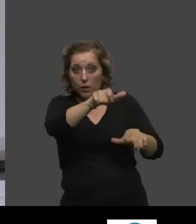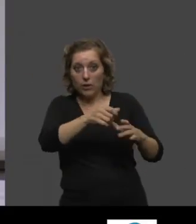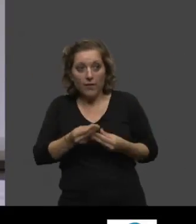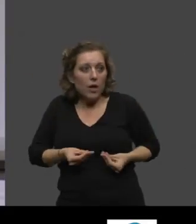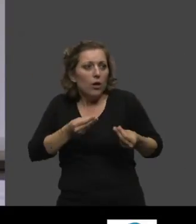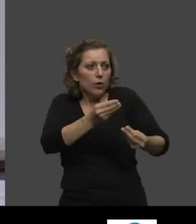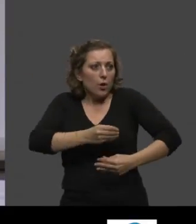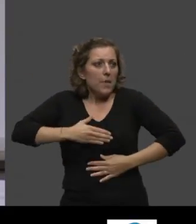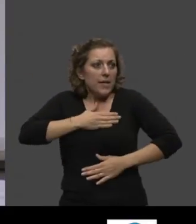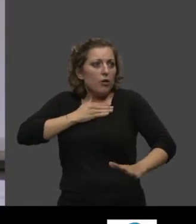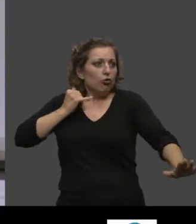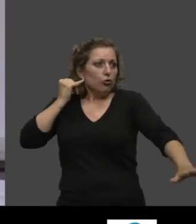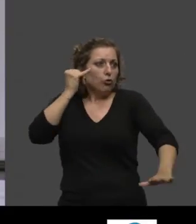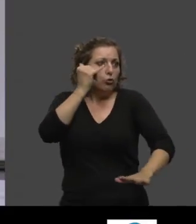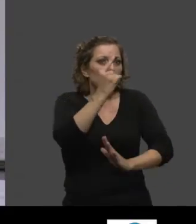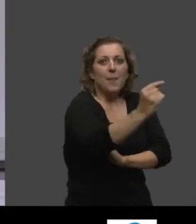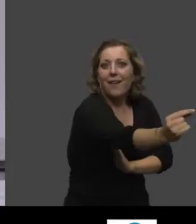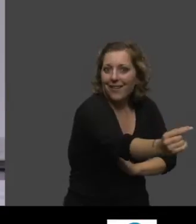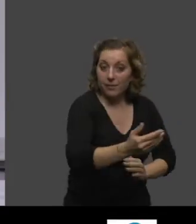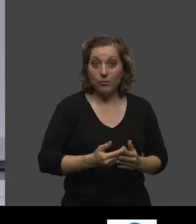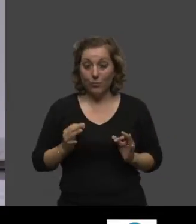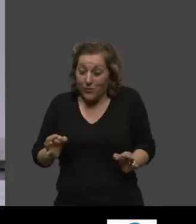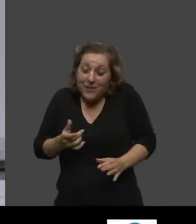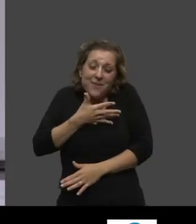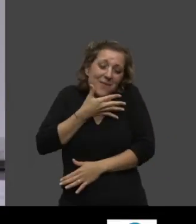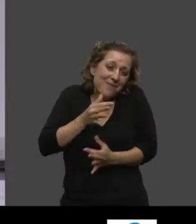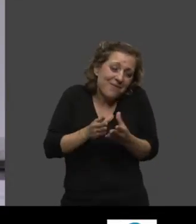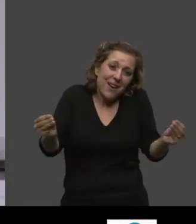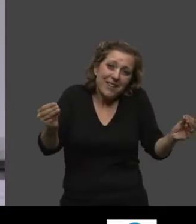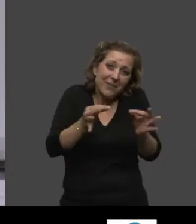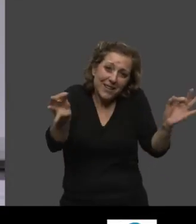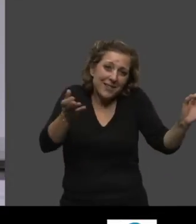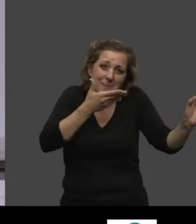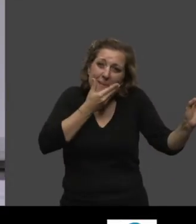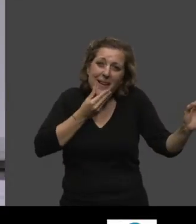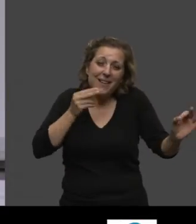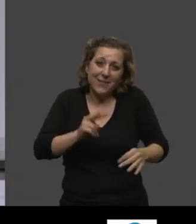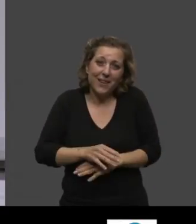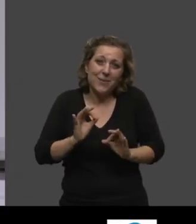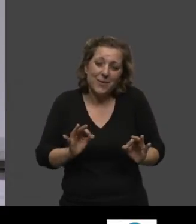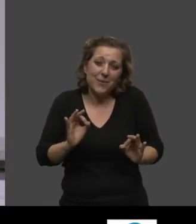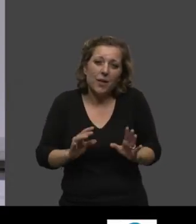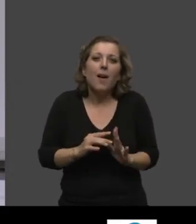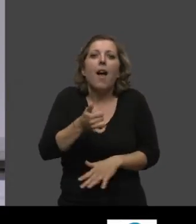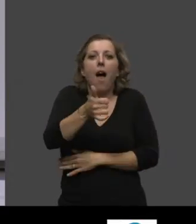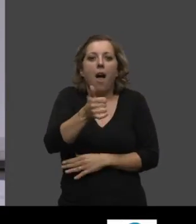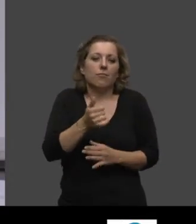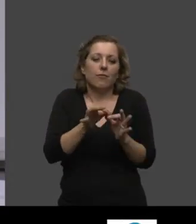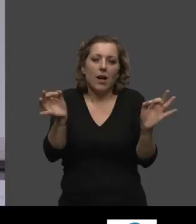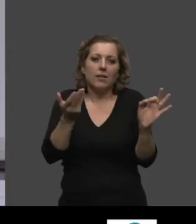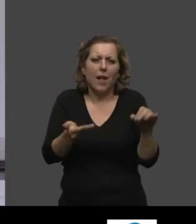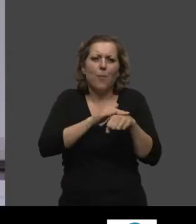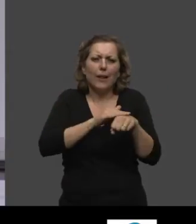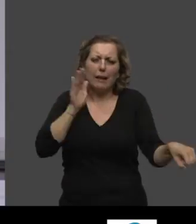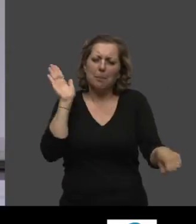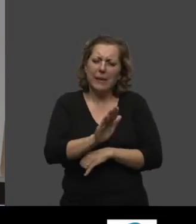temps qu'il est sous notre toit. Oui, c'est très joli. Donc, il y beaucoup d'afforismes. C'est très joli. Alors, il en a un qui est très politique. Je